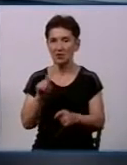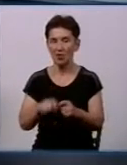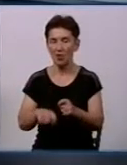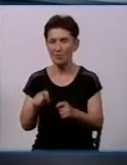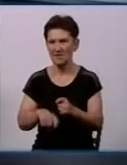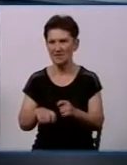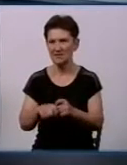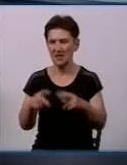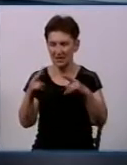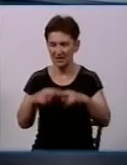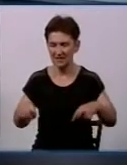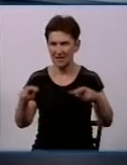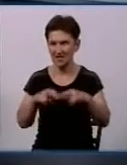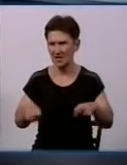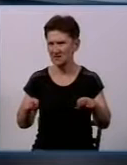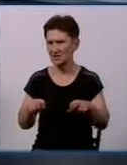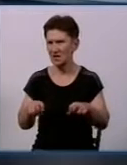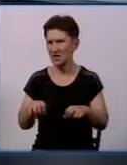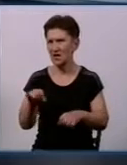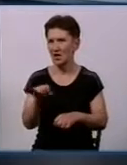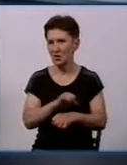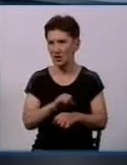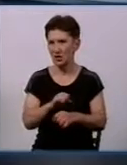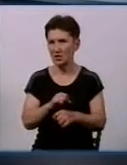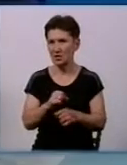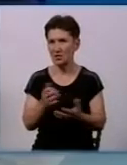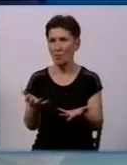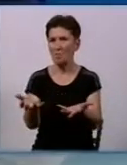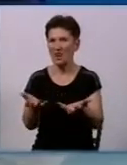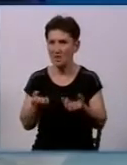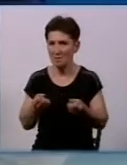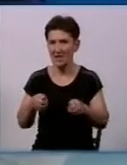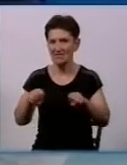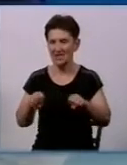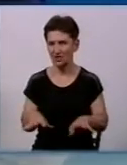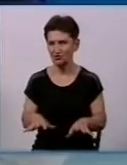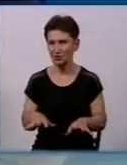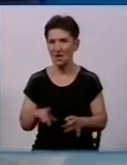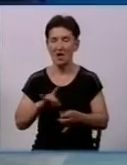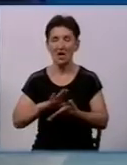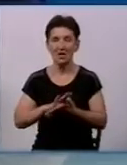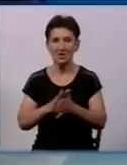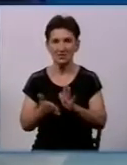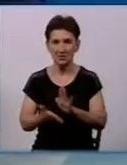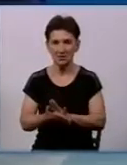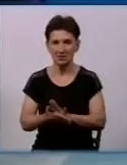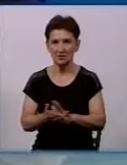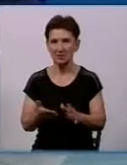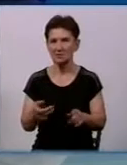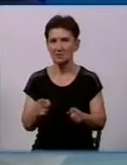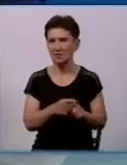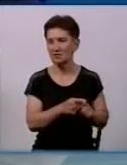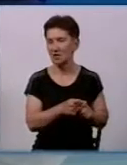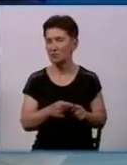-каталогічної безпеки та надзвичайних ситуацій і приймаються відповідні рішення. Ситуація з цими гідрантами склалась на